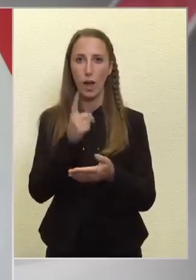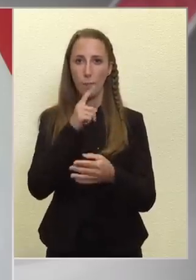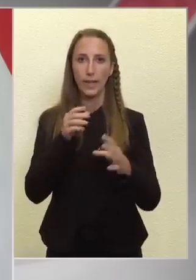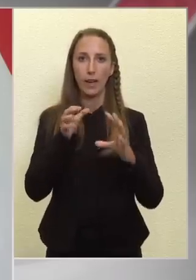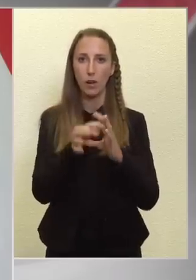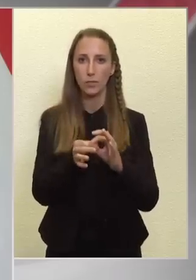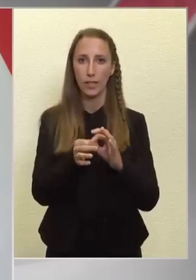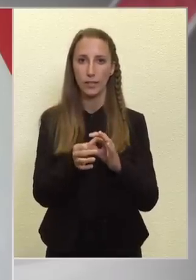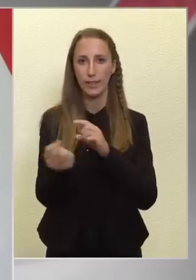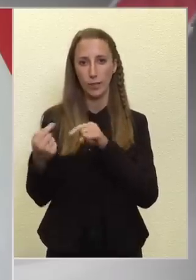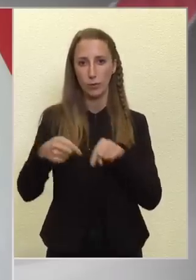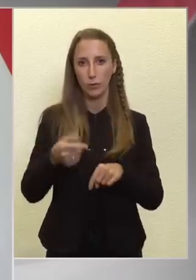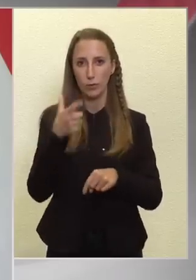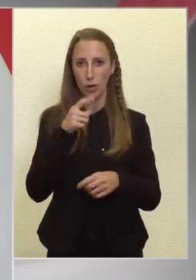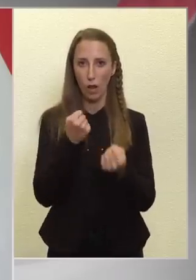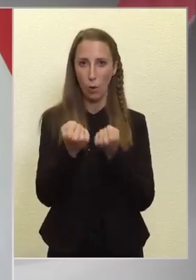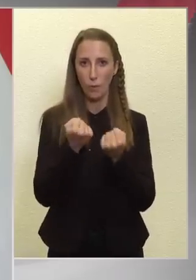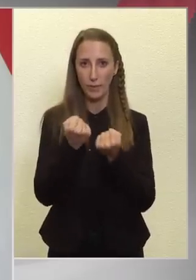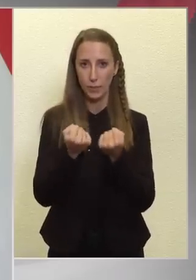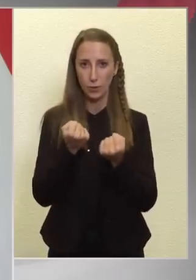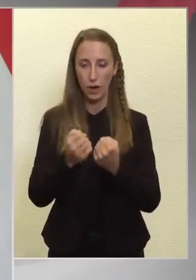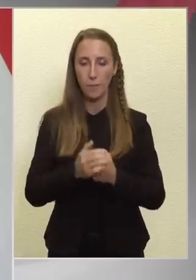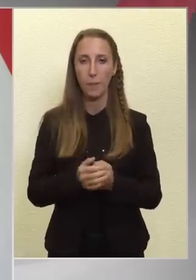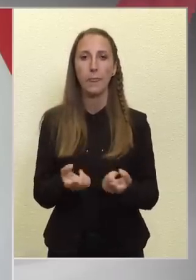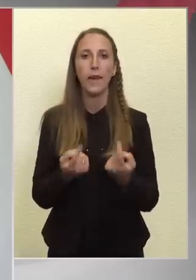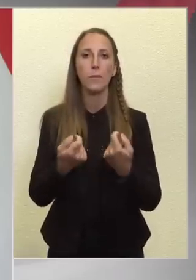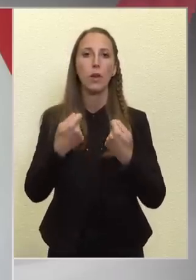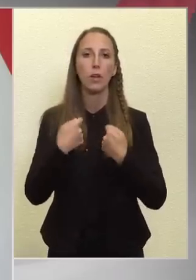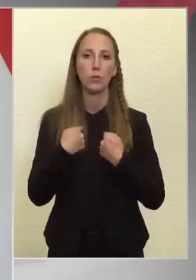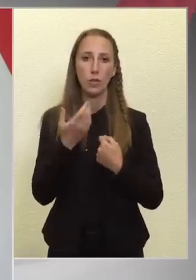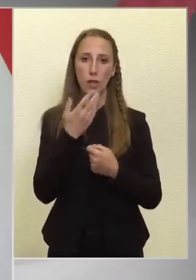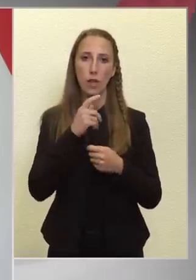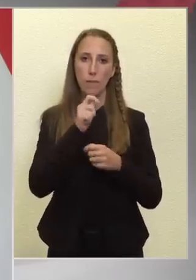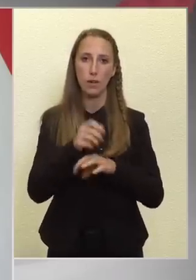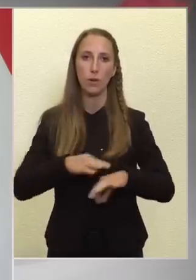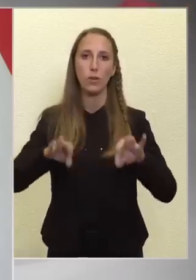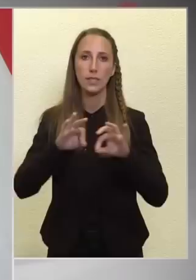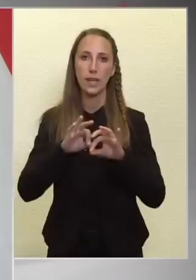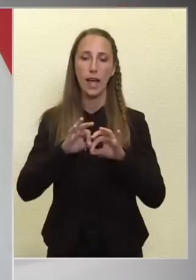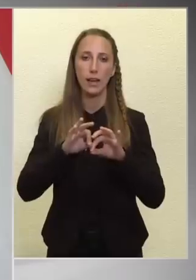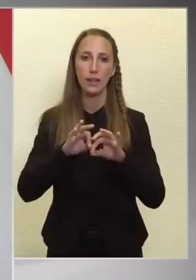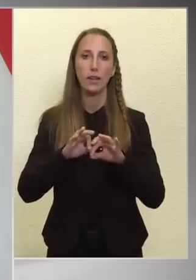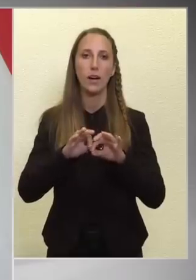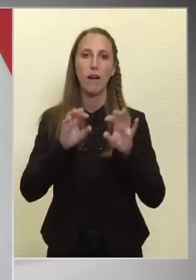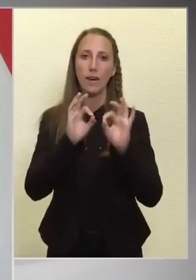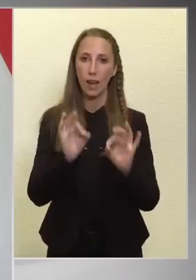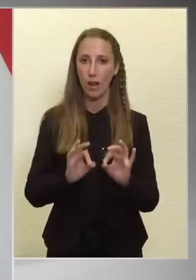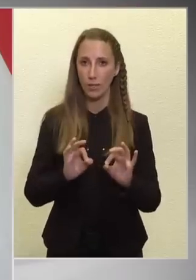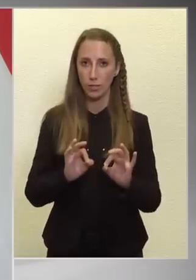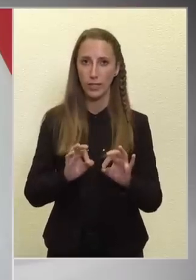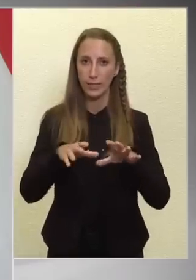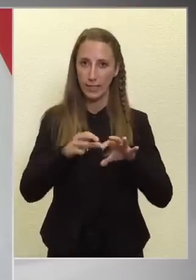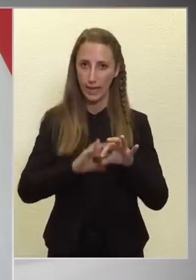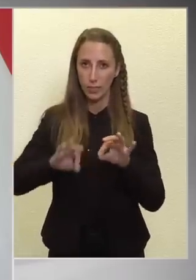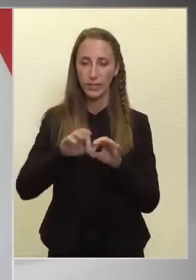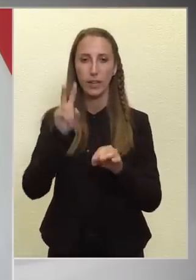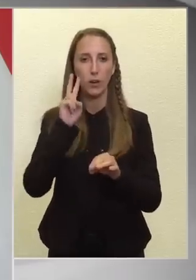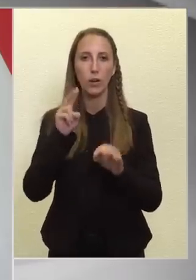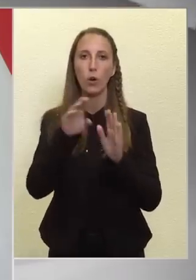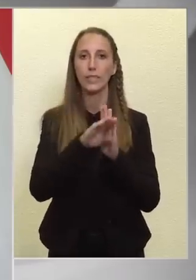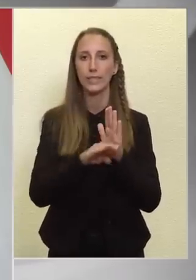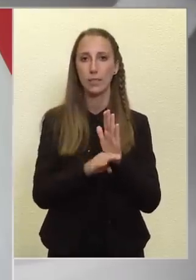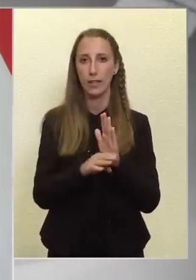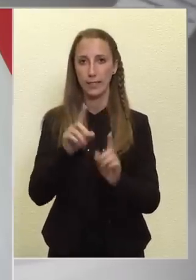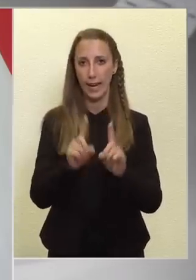kapcsán ne jutottunk volna kompromisszumbra. Ebből adódóan, Magyarország ezeket a vállalásait teljesíti, akkor a kondicionálatási